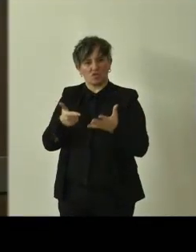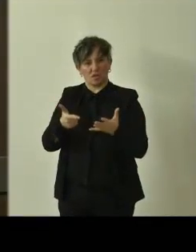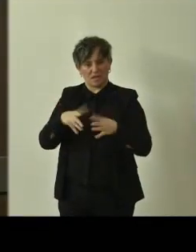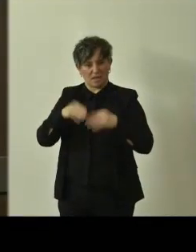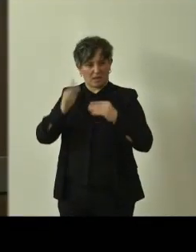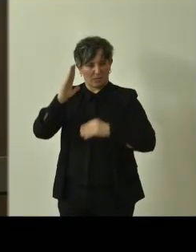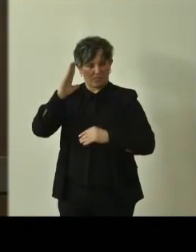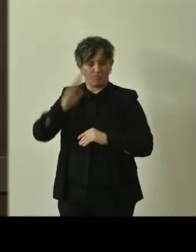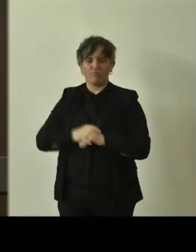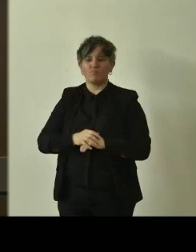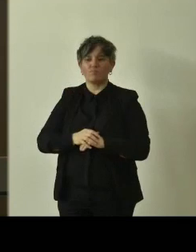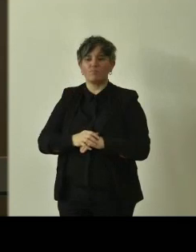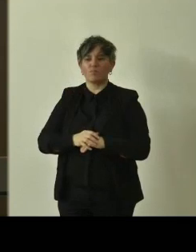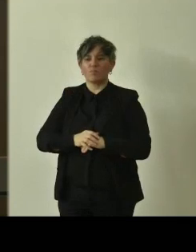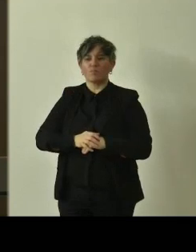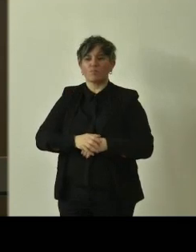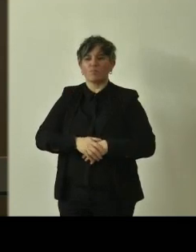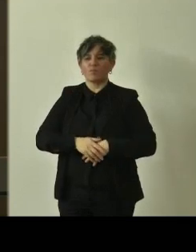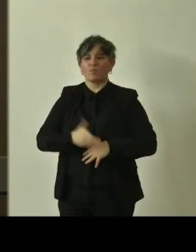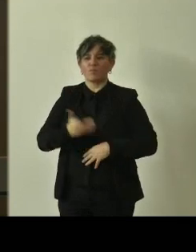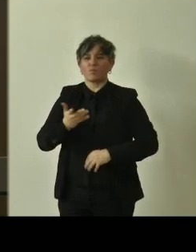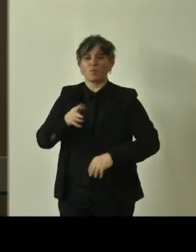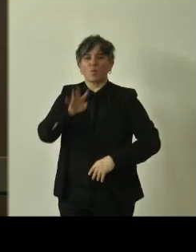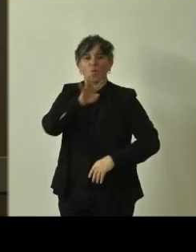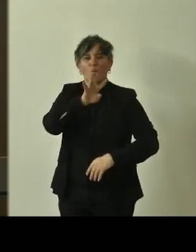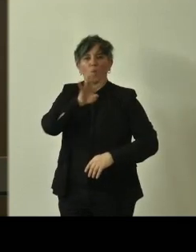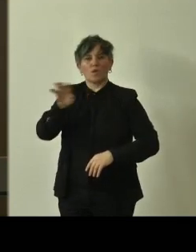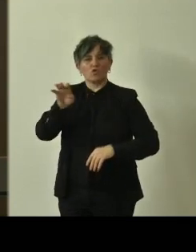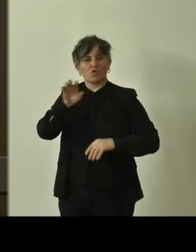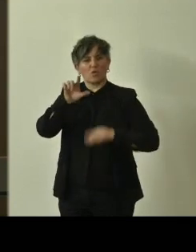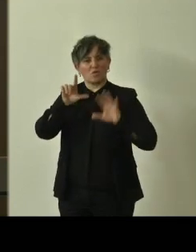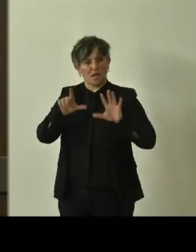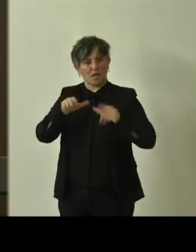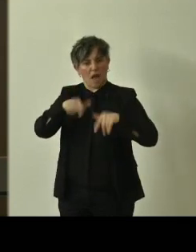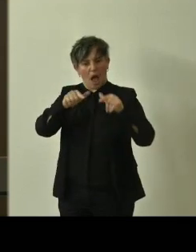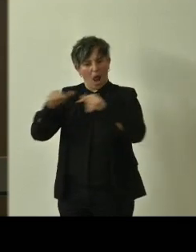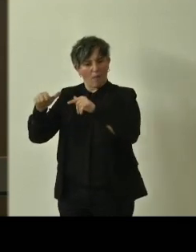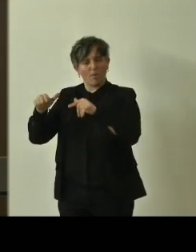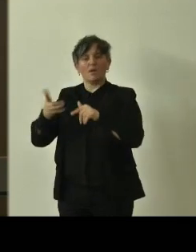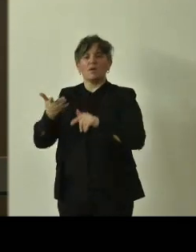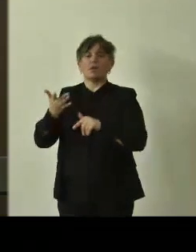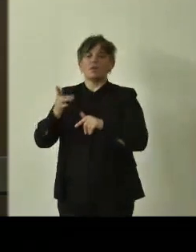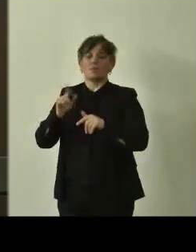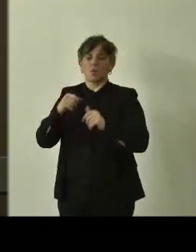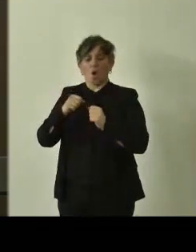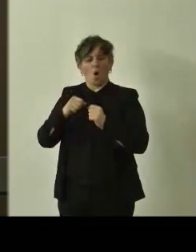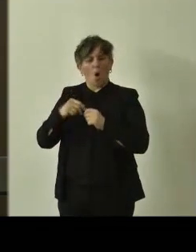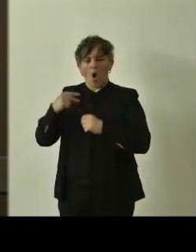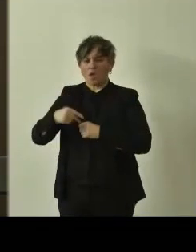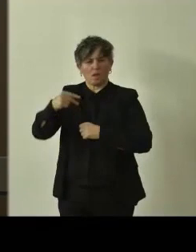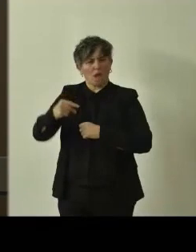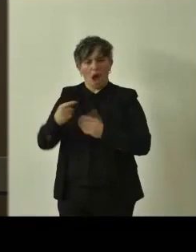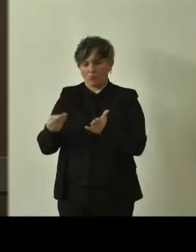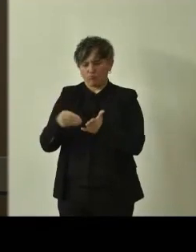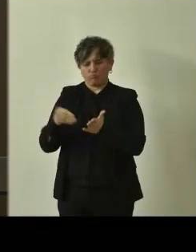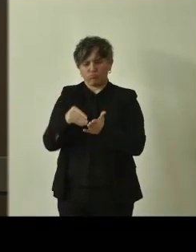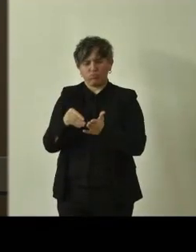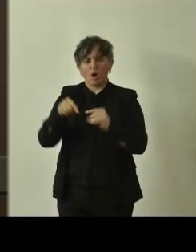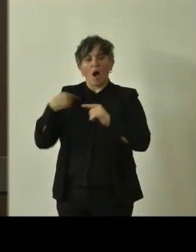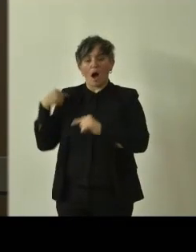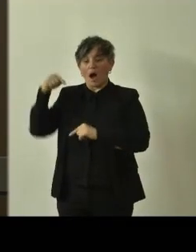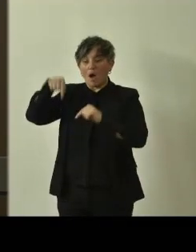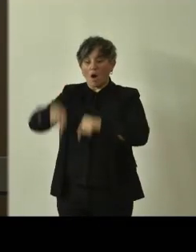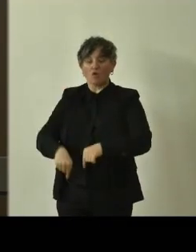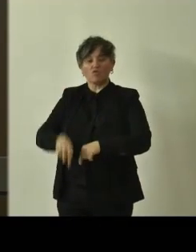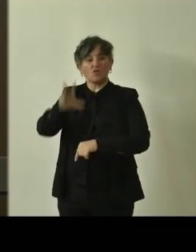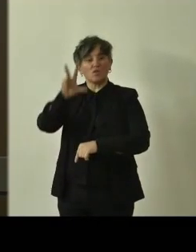con 2407 alberi, ogni anno abbiamo fatto un aggiornamento e oggi siamo ad un totale